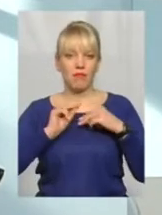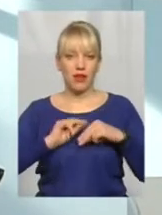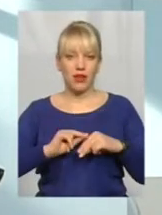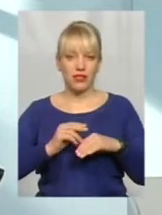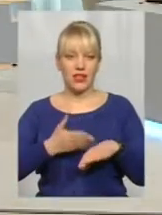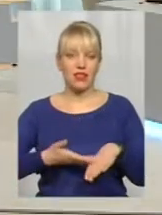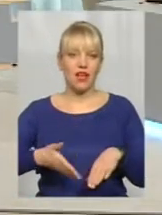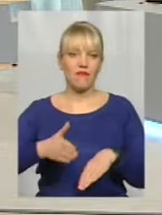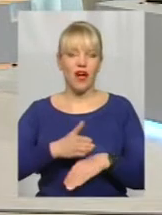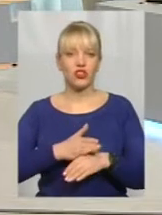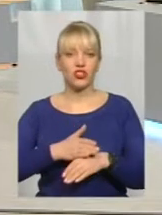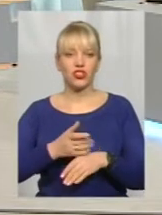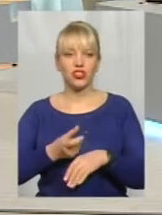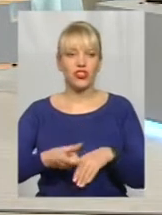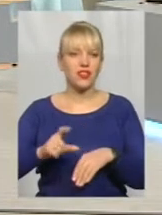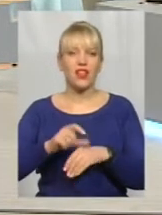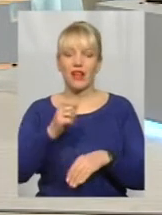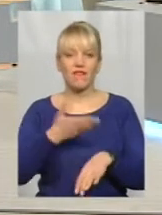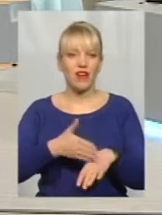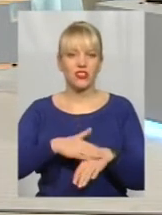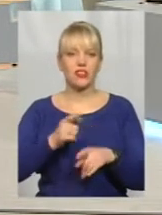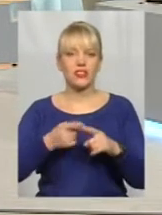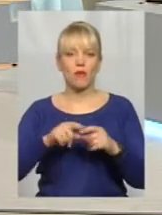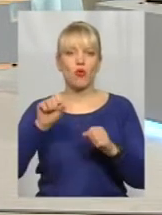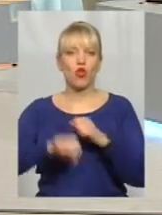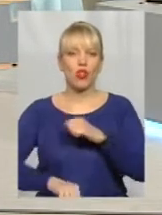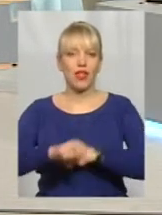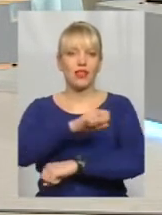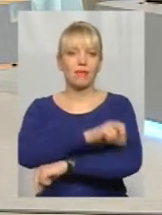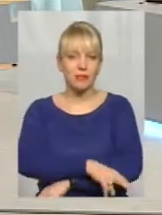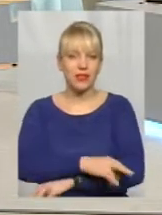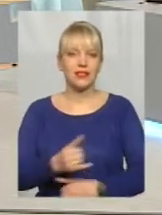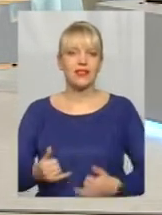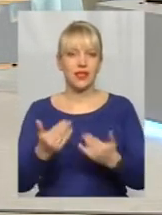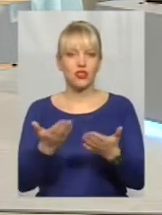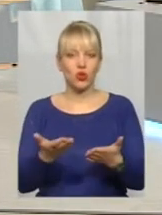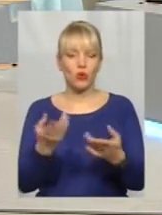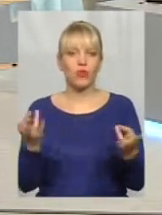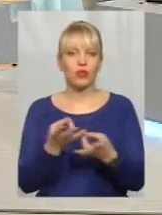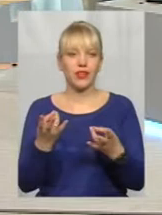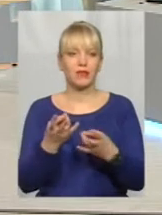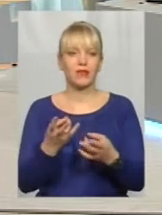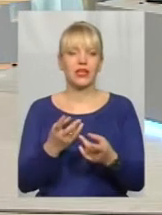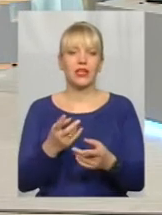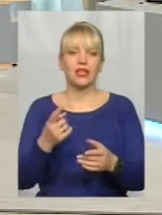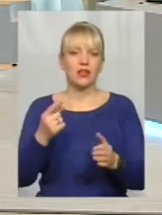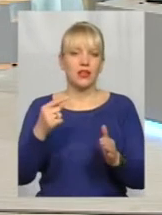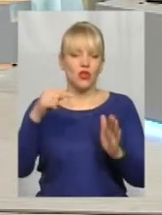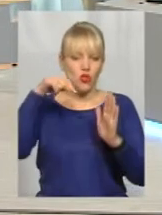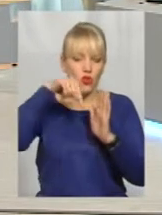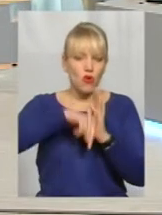Найважче, як на мене, подолати бідність. Тому що для цього потрібно докорінним чином